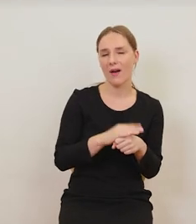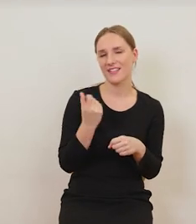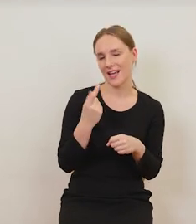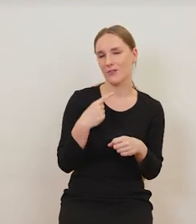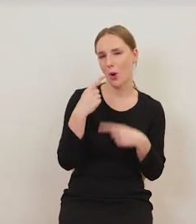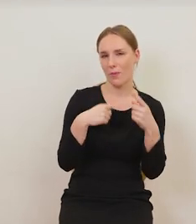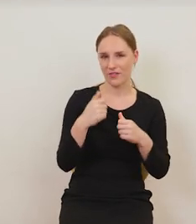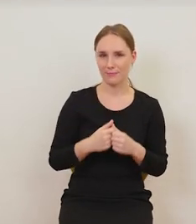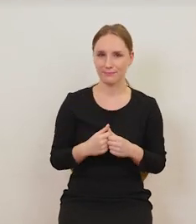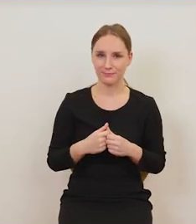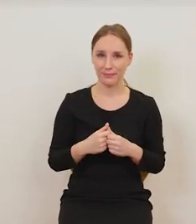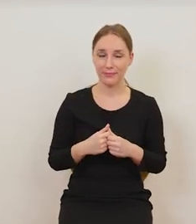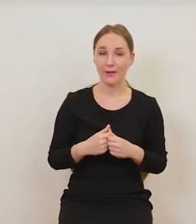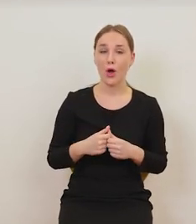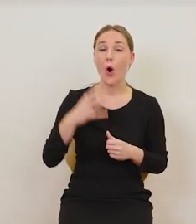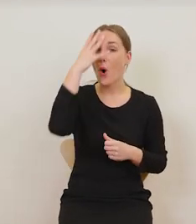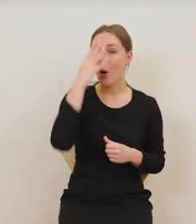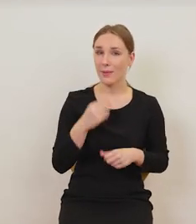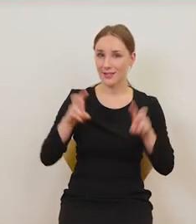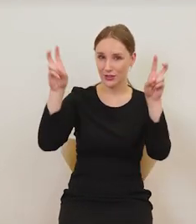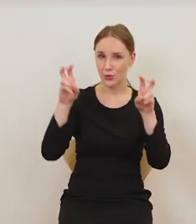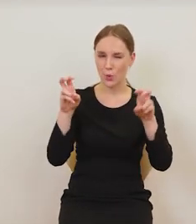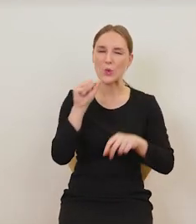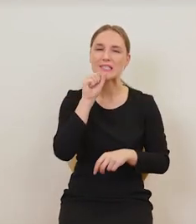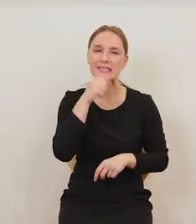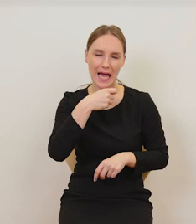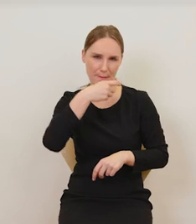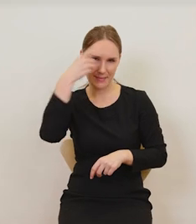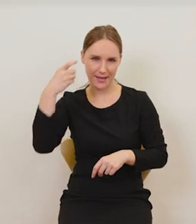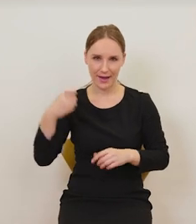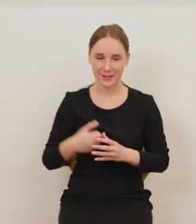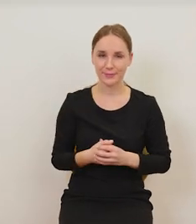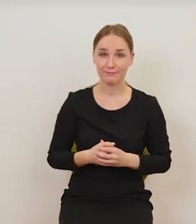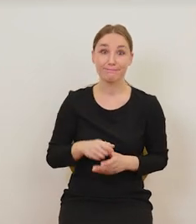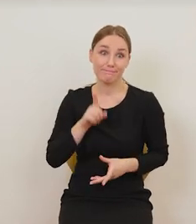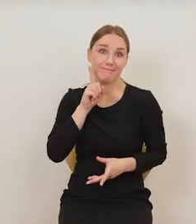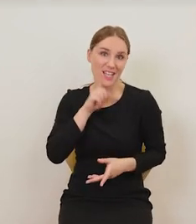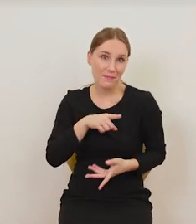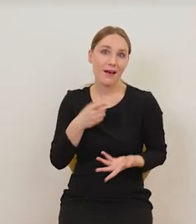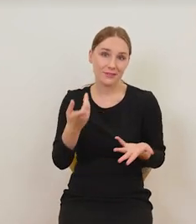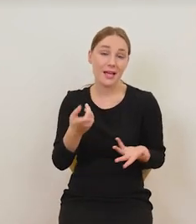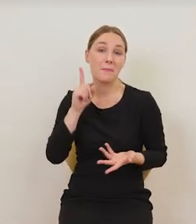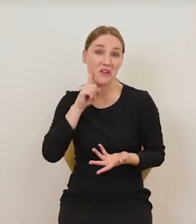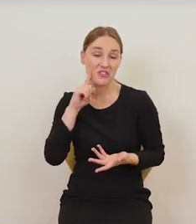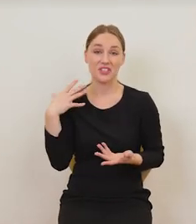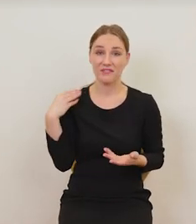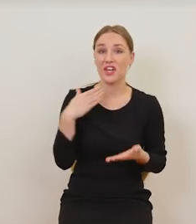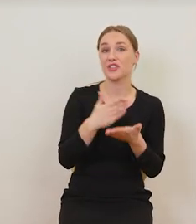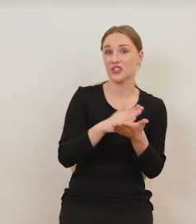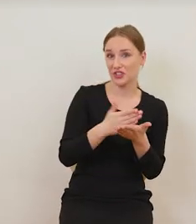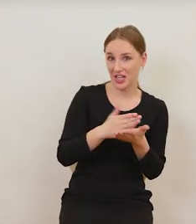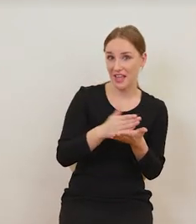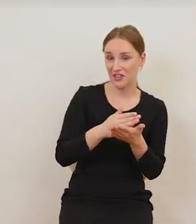Tytuł obrazu – Stary pijak. Rzeczywiście mężczyzna w średnim wieku z